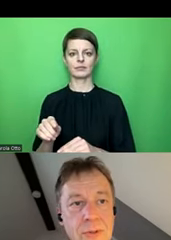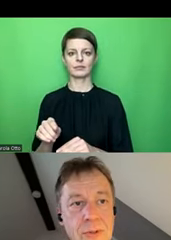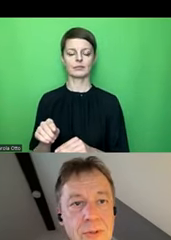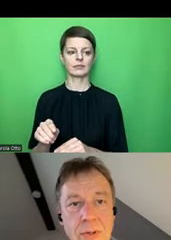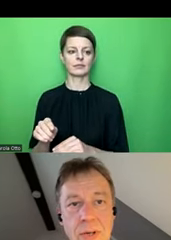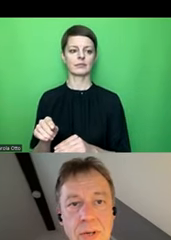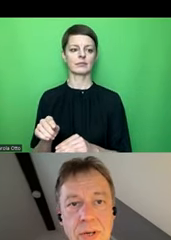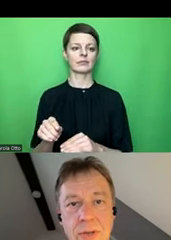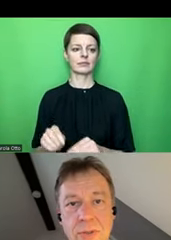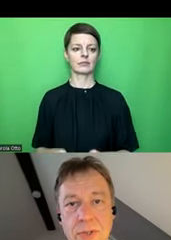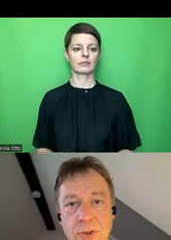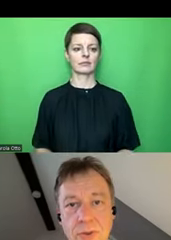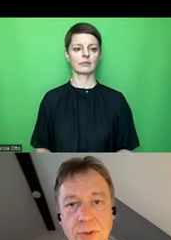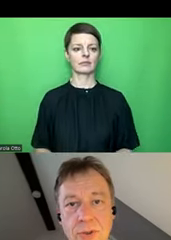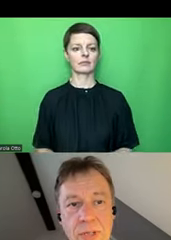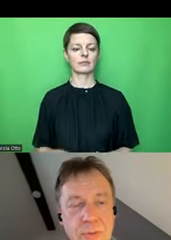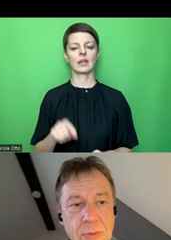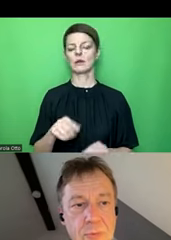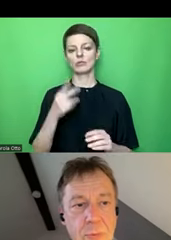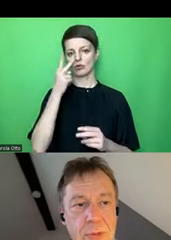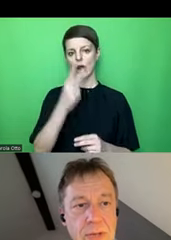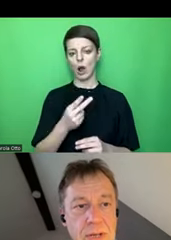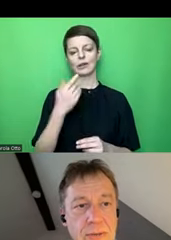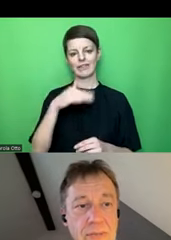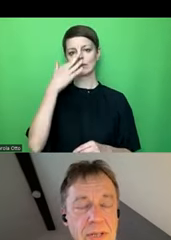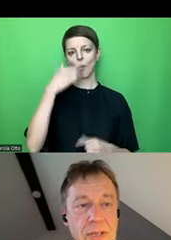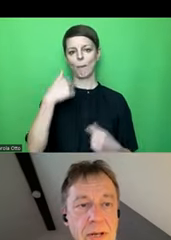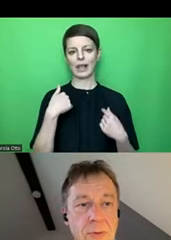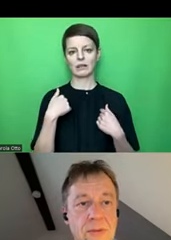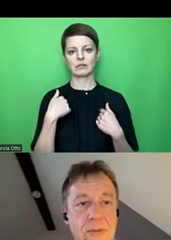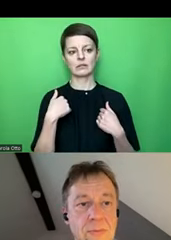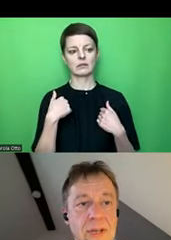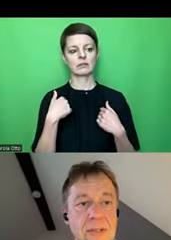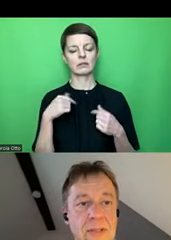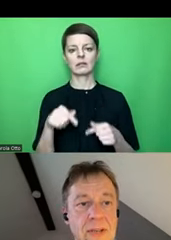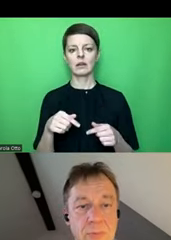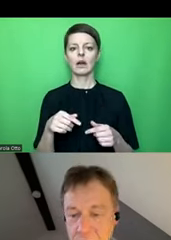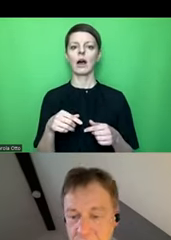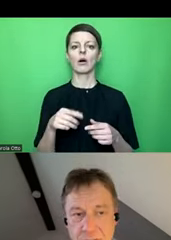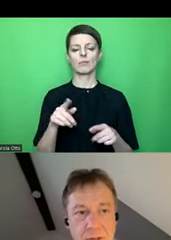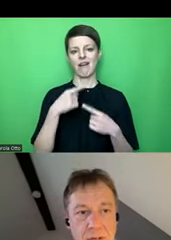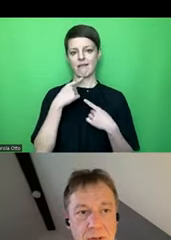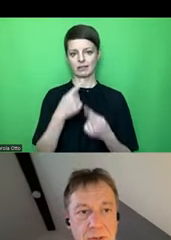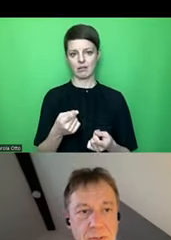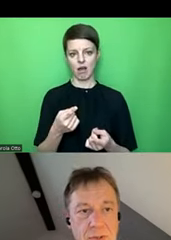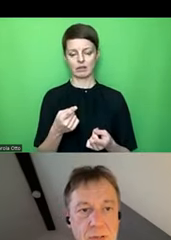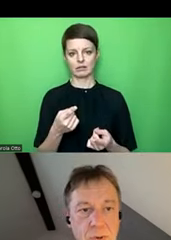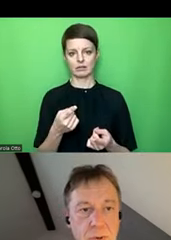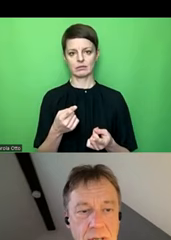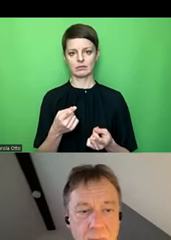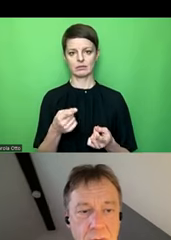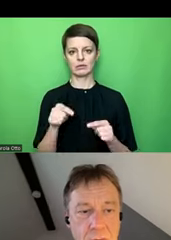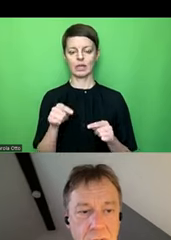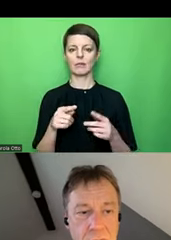habe ich das hier, ich muss jetzt auch schon schauen, ich habe es mal ausprobiert, also die werden auch mit mit angepackt, beziehungsweise ich kann auch hier mit